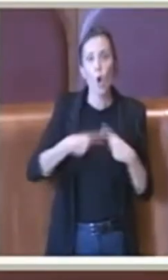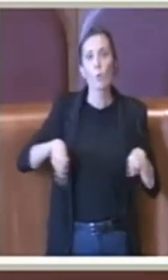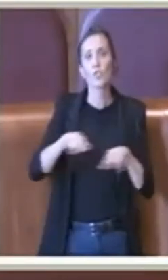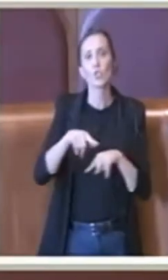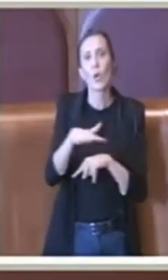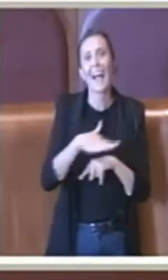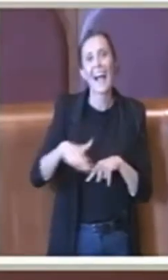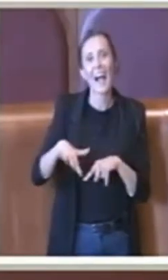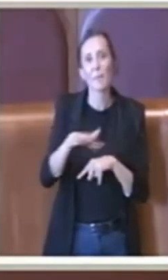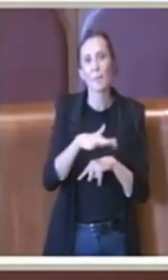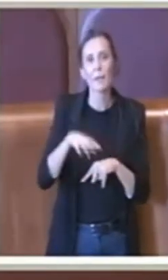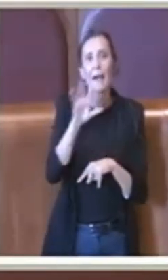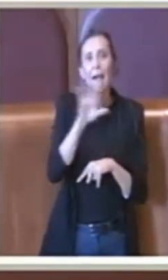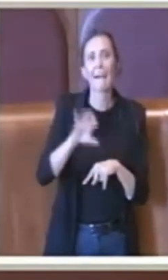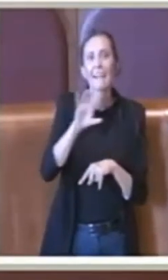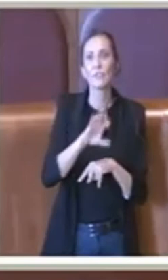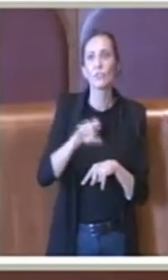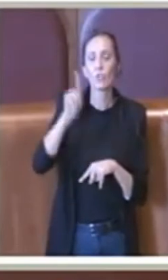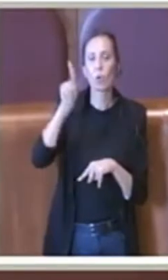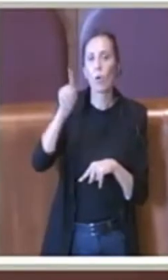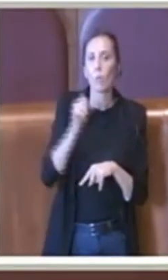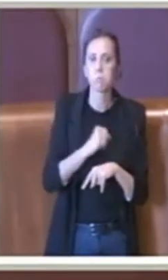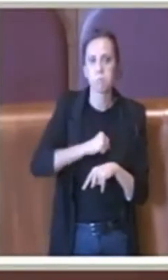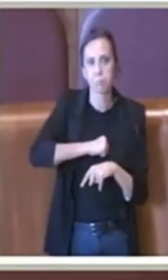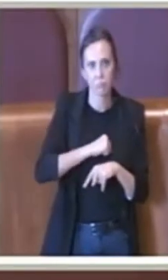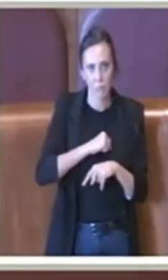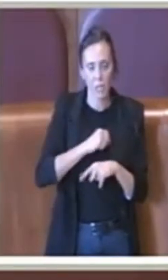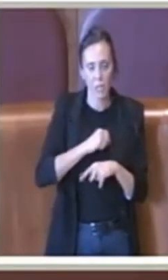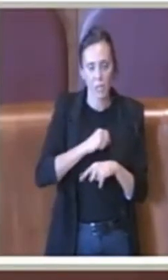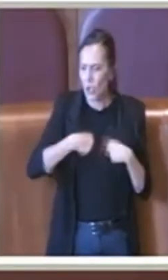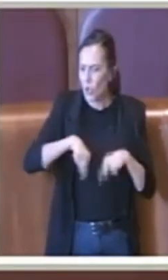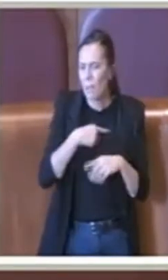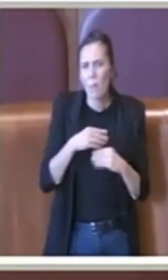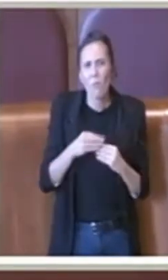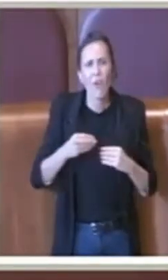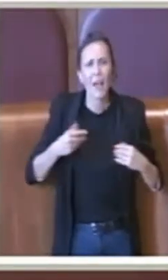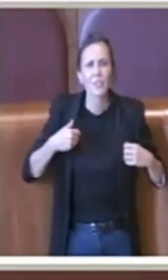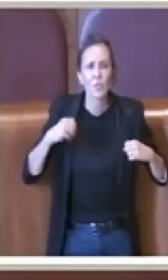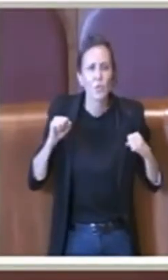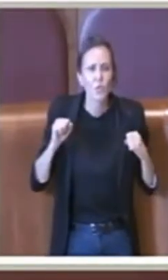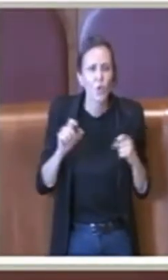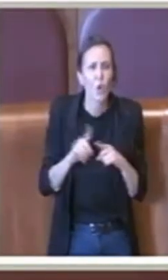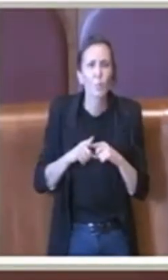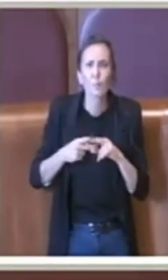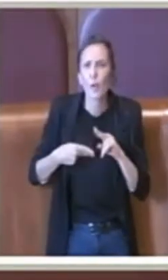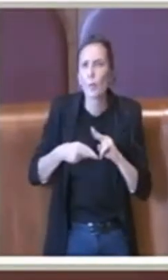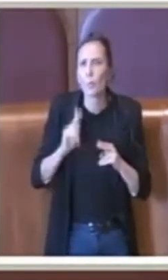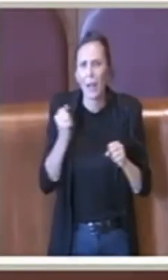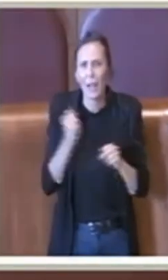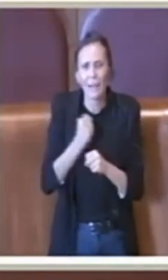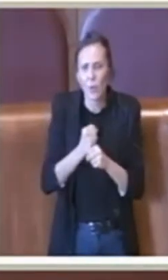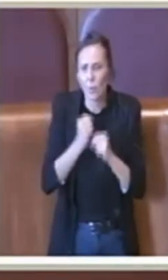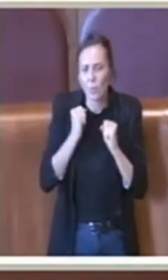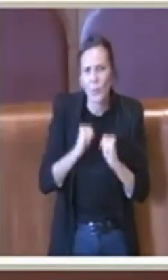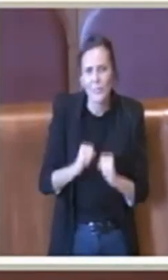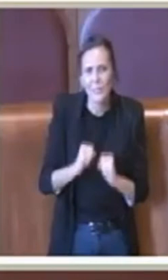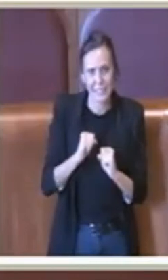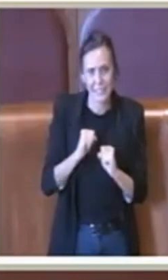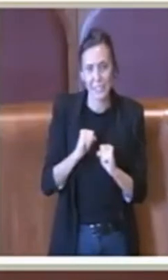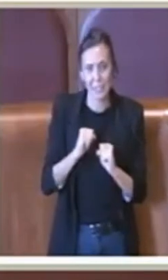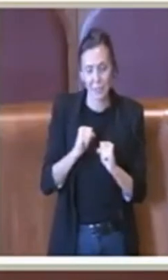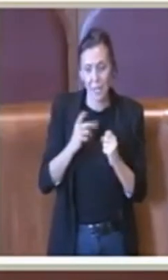chiaramente la Regione su questo ha fatto medina. Noi abbiamo fatto il possibile, non è un nostro onere proseguire sulla